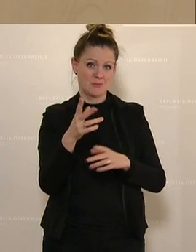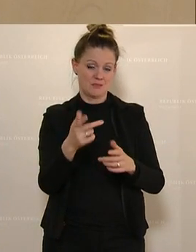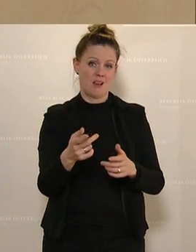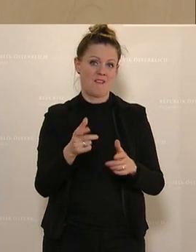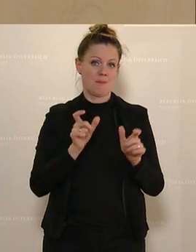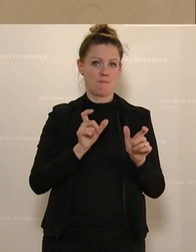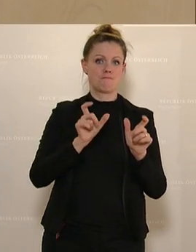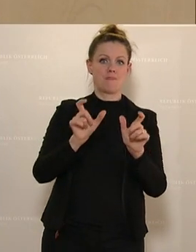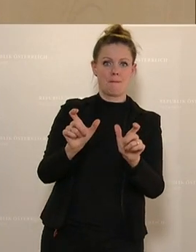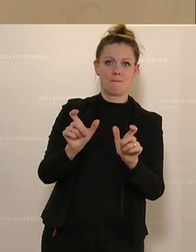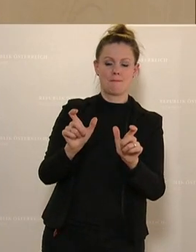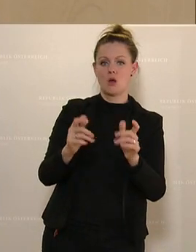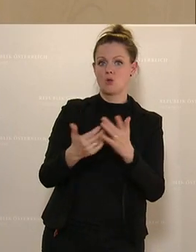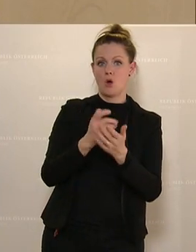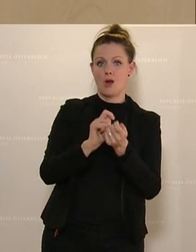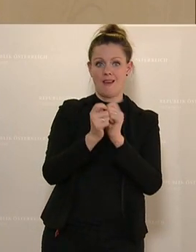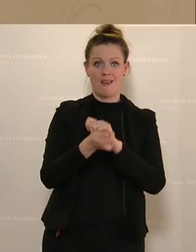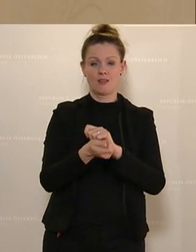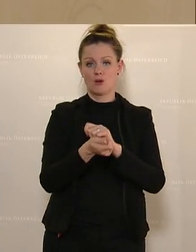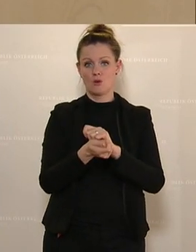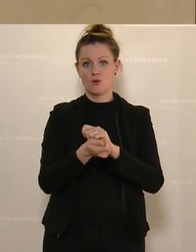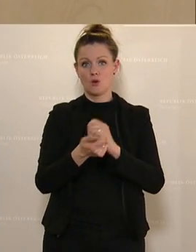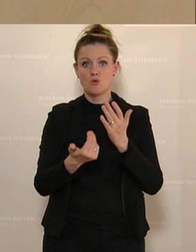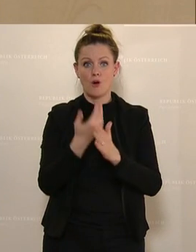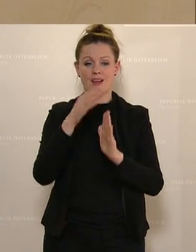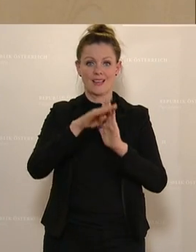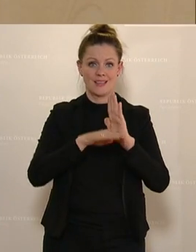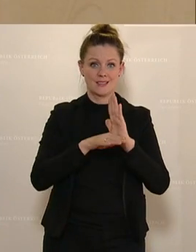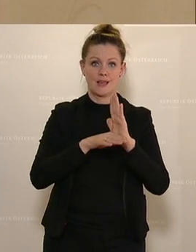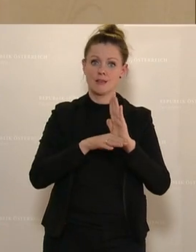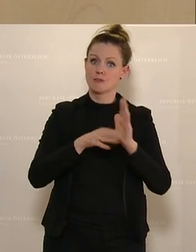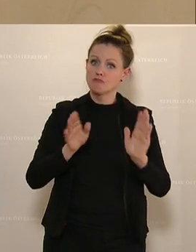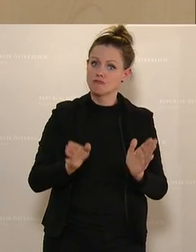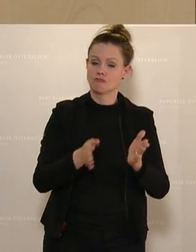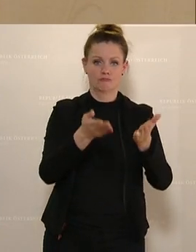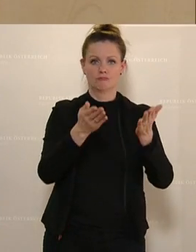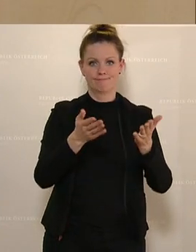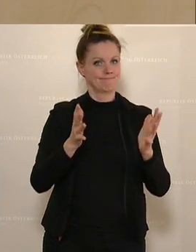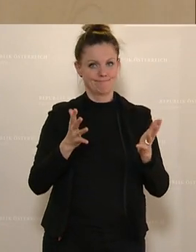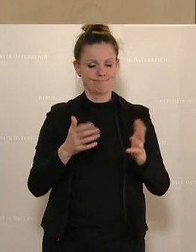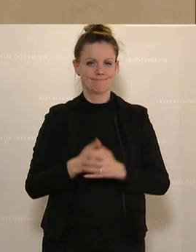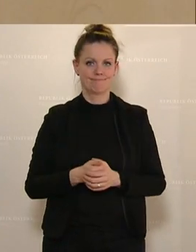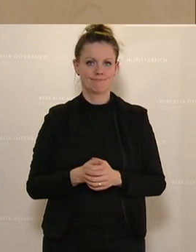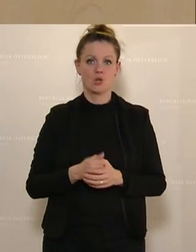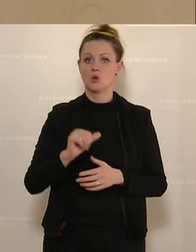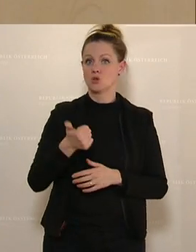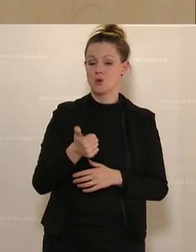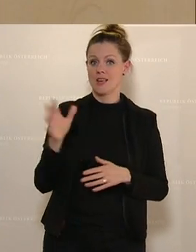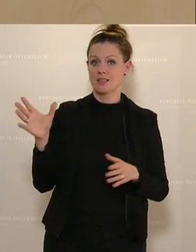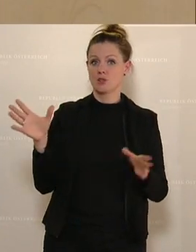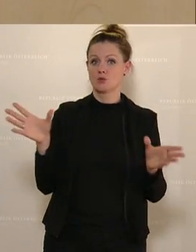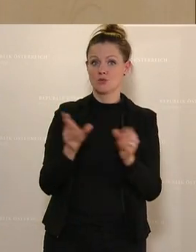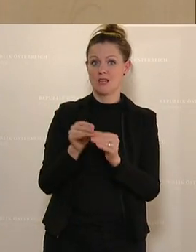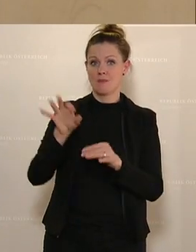hier eine neue Änderung, ein neues Gesetz auf den Weg zu bringen. Zuerst mit der FPÖ